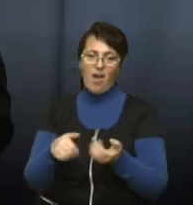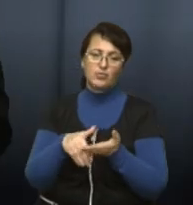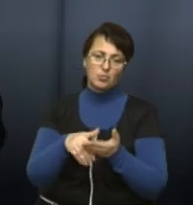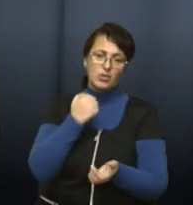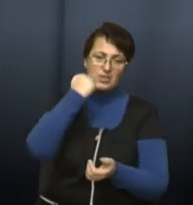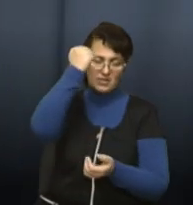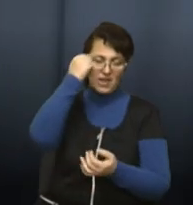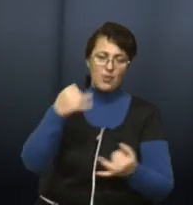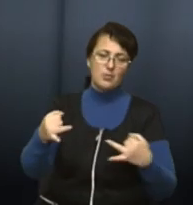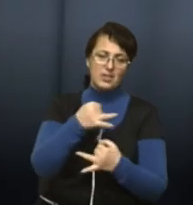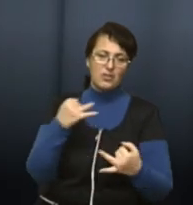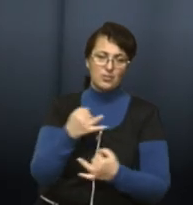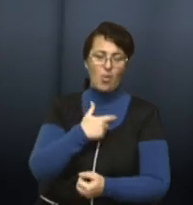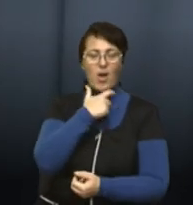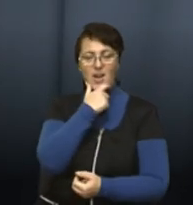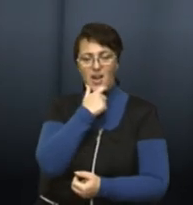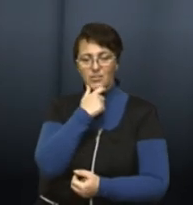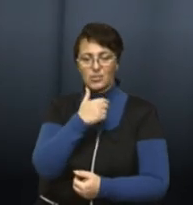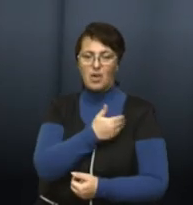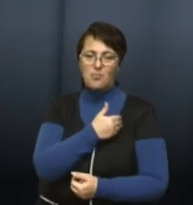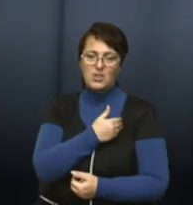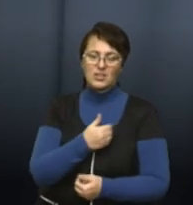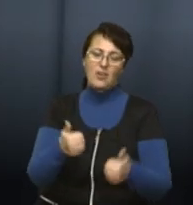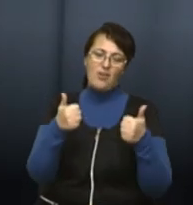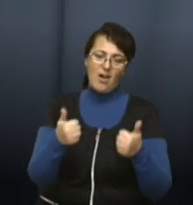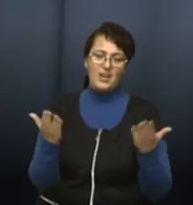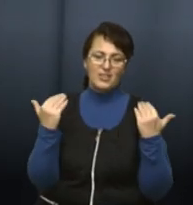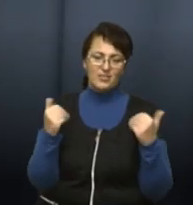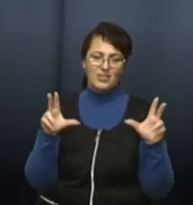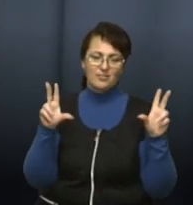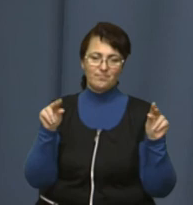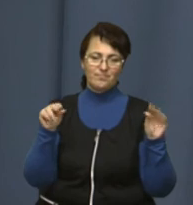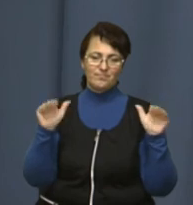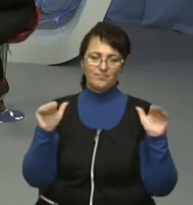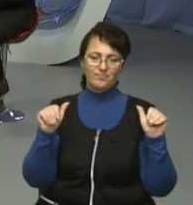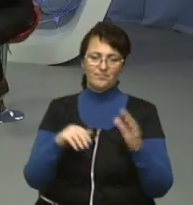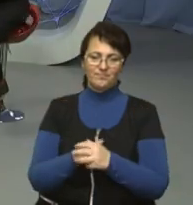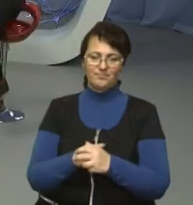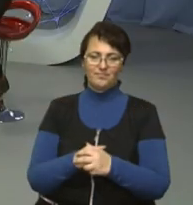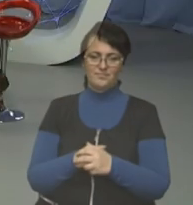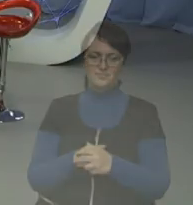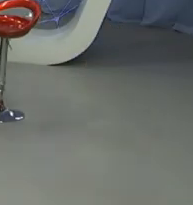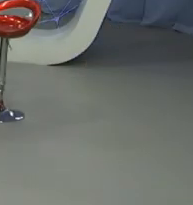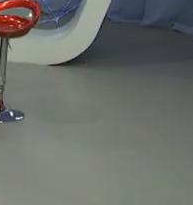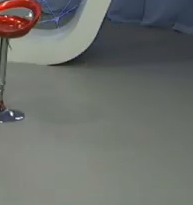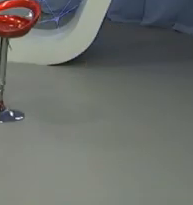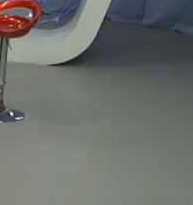за розмову. Нашим глядачам бажаю гарних і спокійних вихідних. Побачимось. Дякую вам